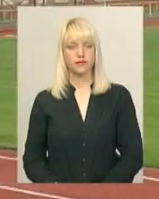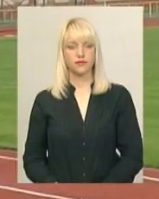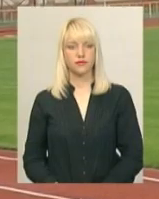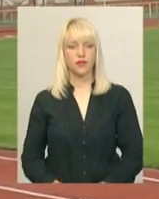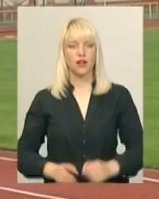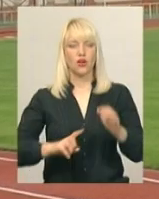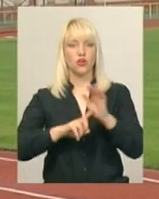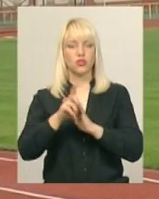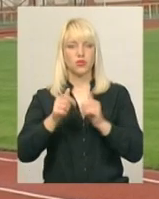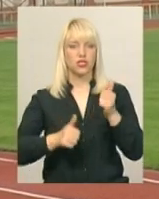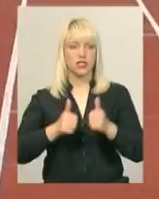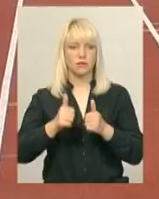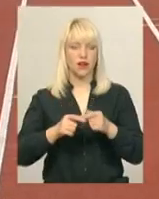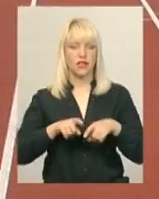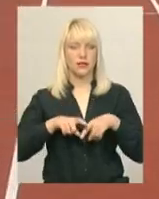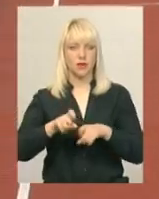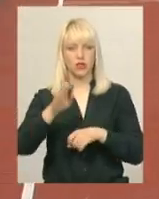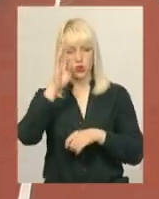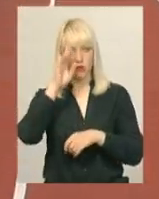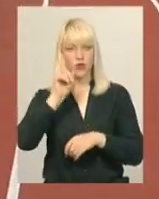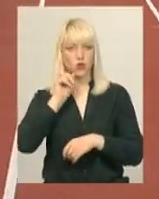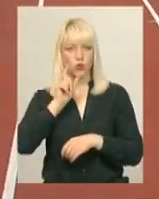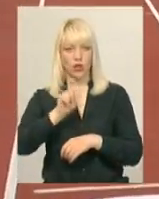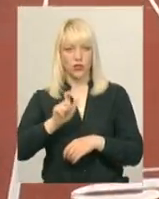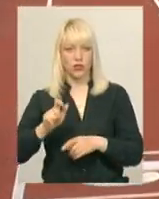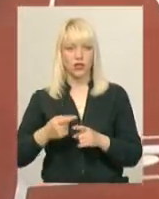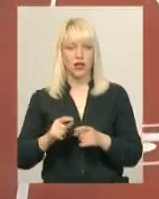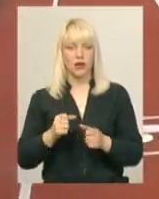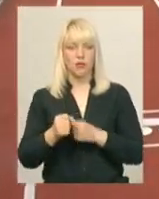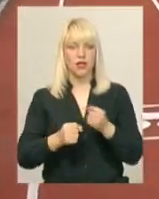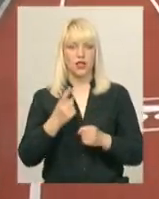Розпочали змагання спринтери. Чоловіки та юнаки бігли 100-метрівку.